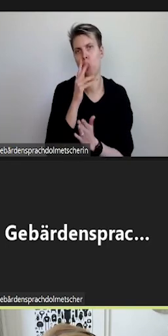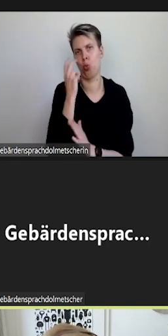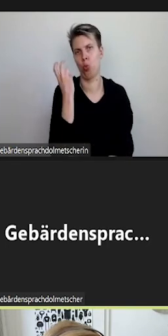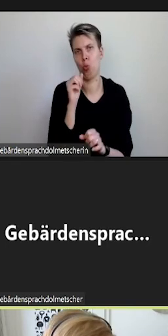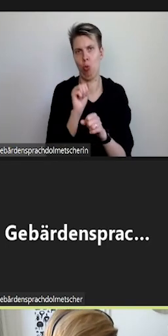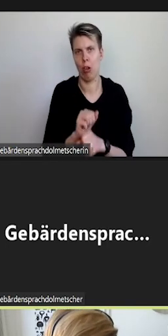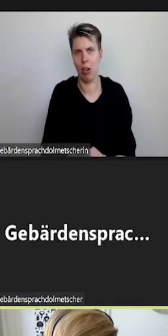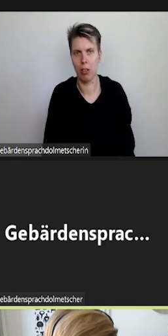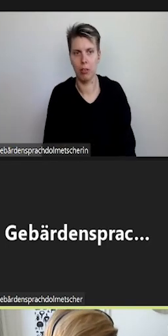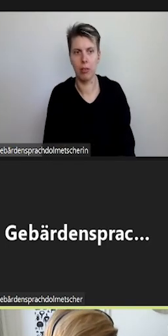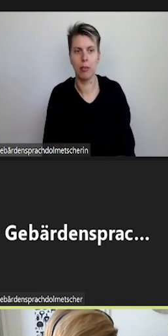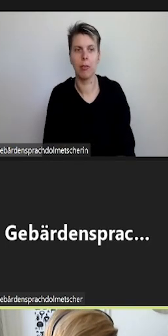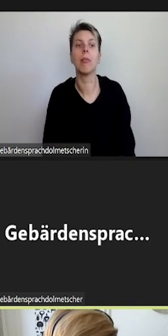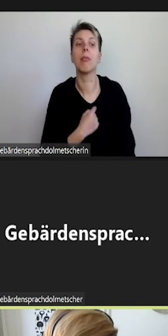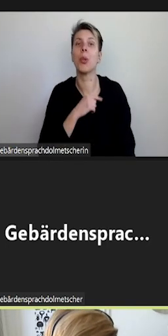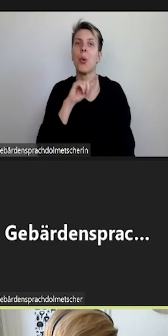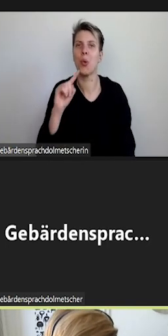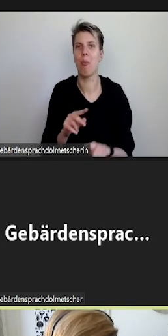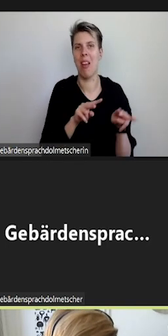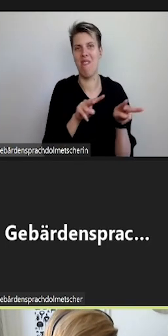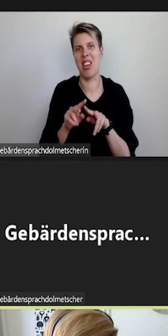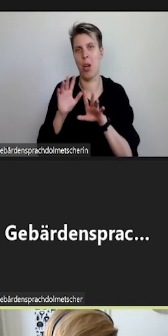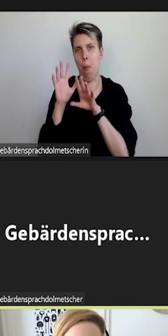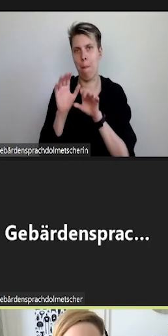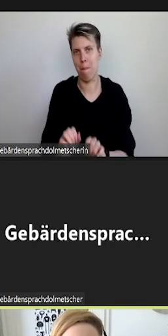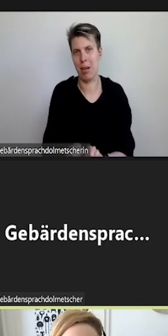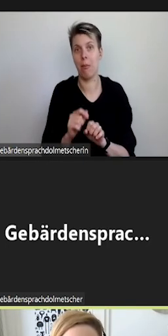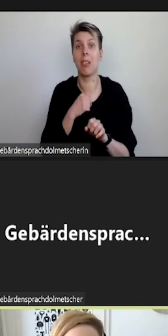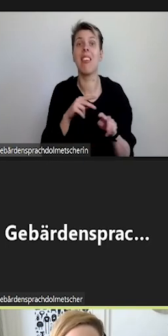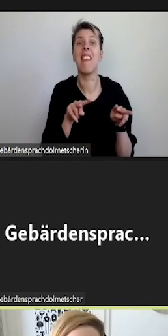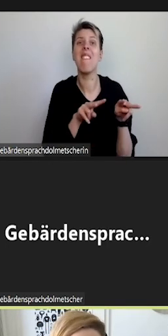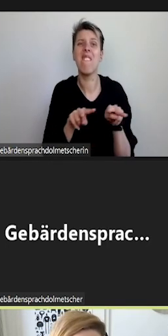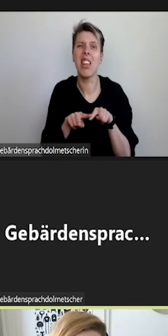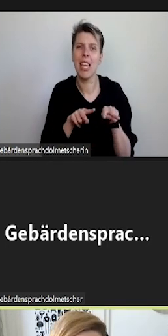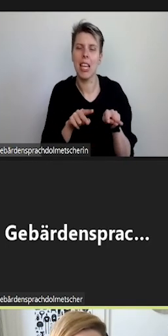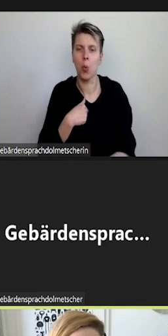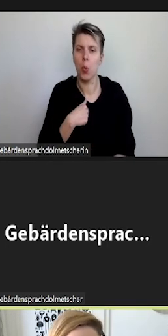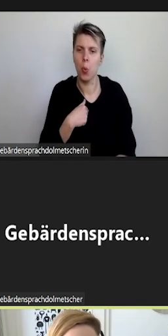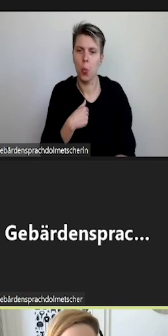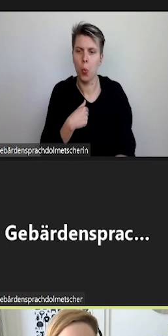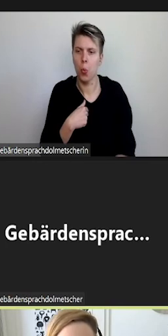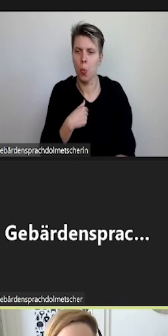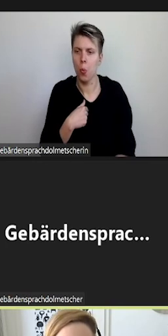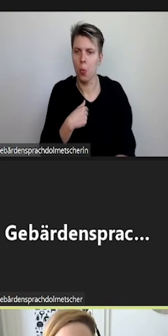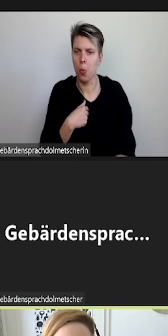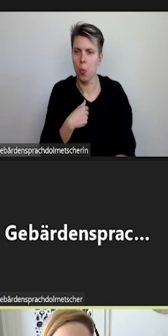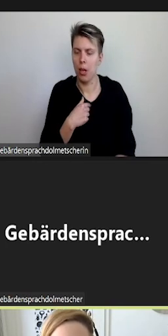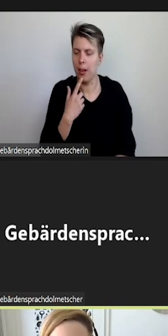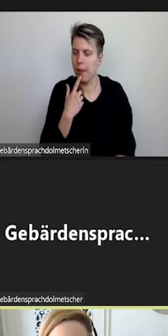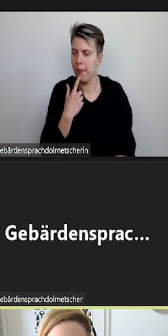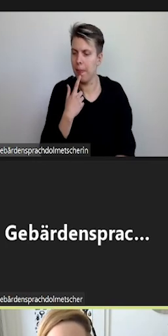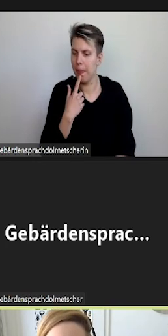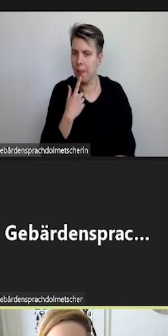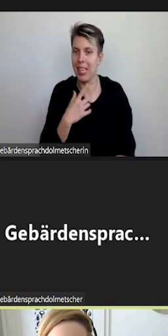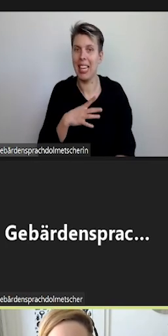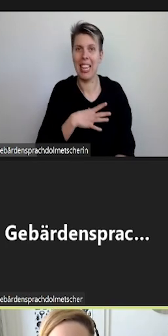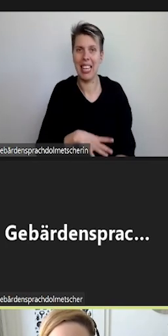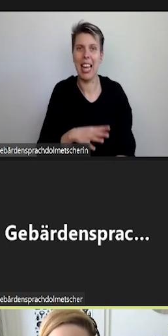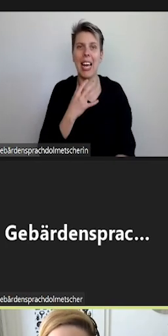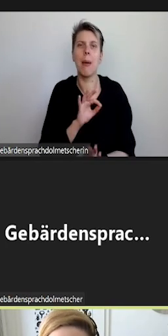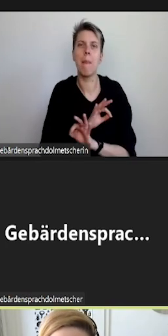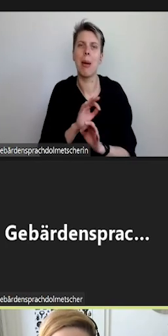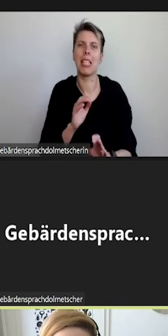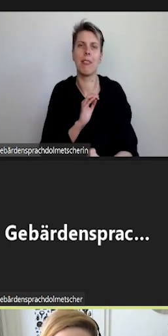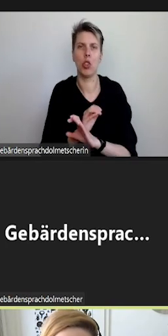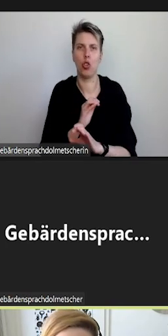Mitgebracht habe ich Ihnen jetzt noch ein Video. Das würde ich allerdings, würde ich das gerne in den Chat posten,